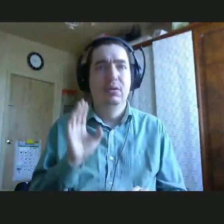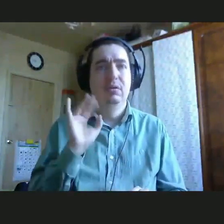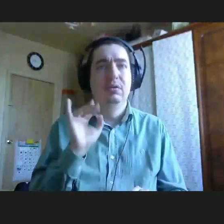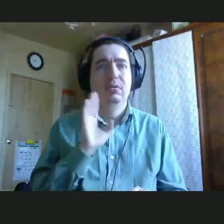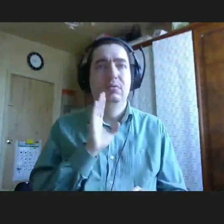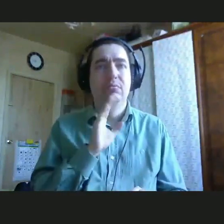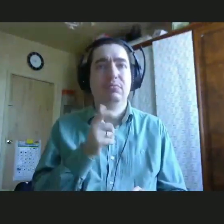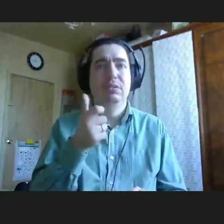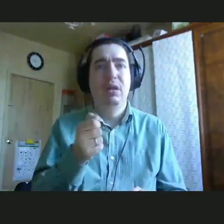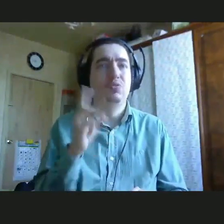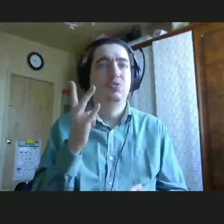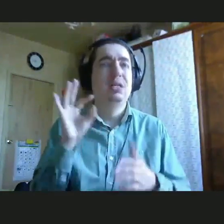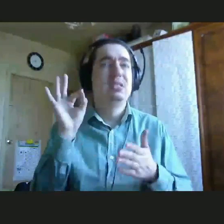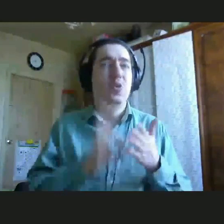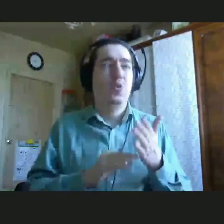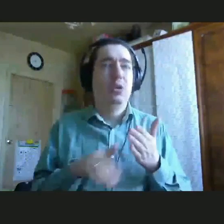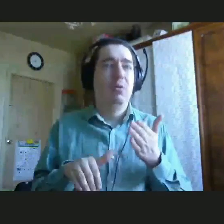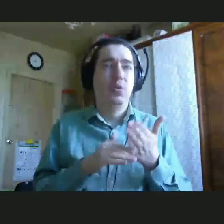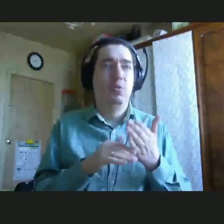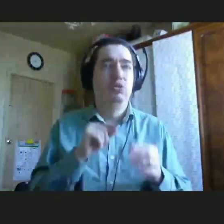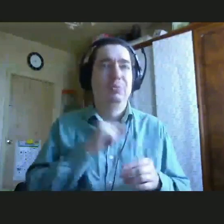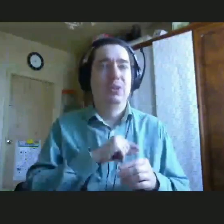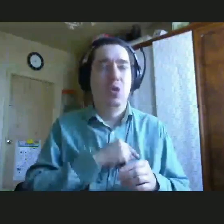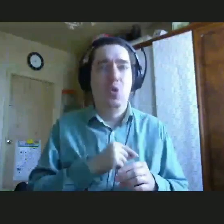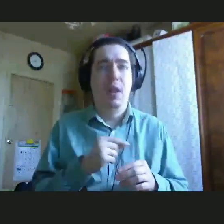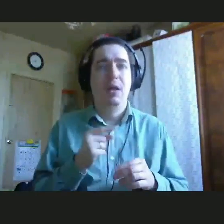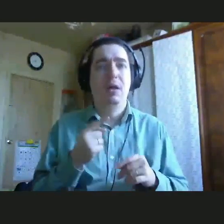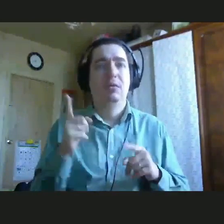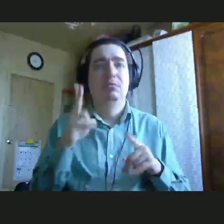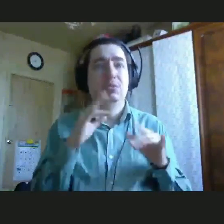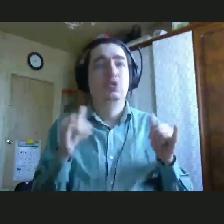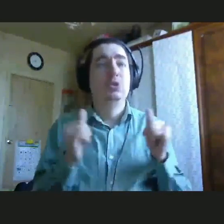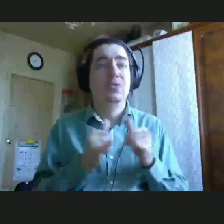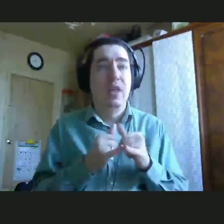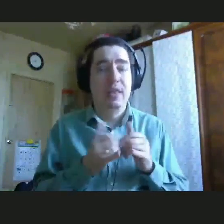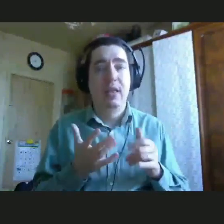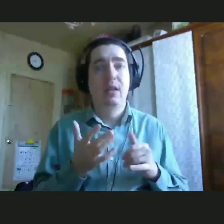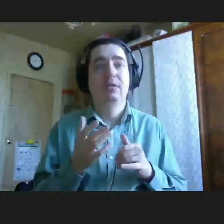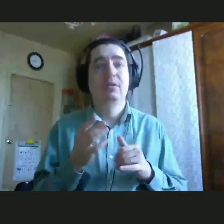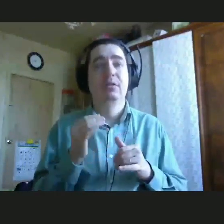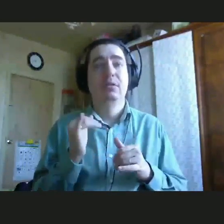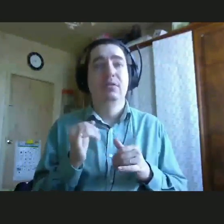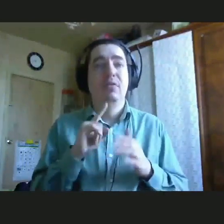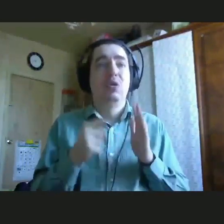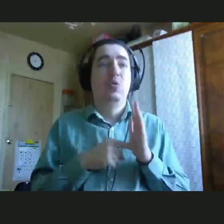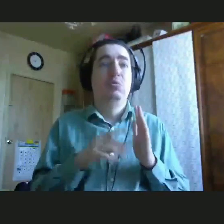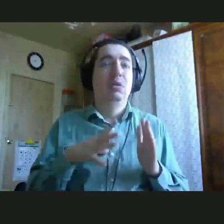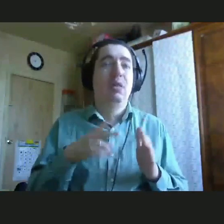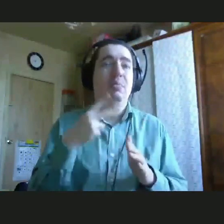что ей нужна срочная помощь психолога, что у нее депрессия, мы с ней созвонились, и запрос был примерно следующий,